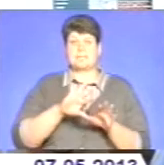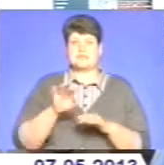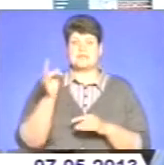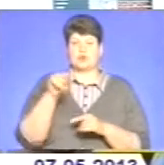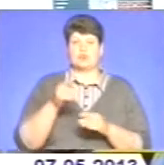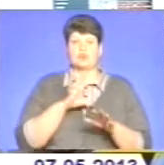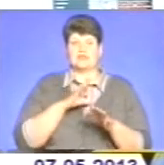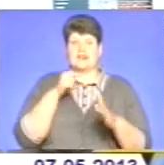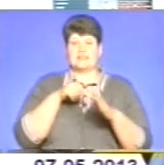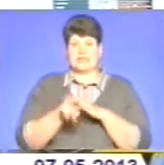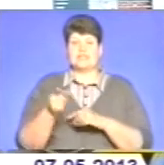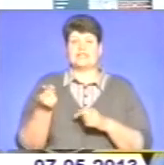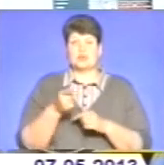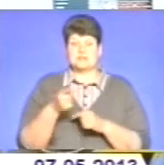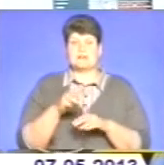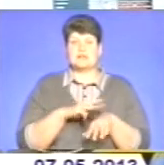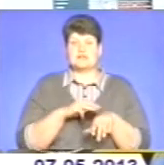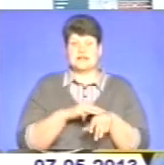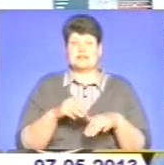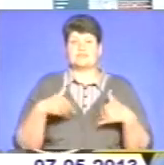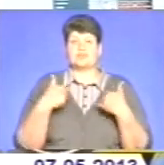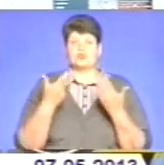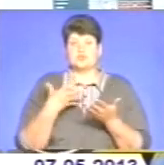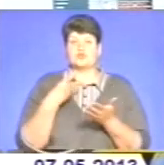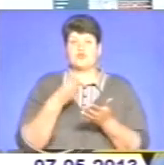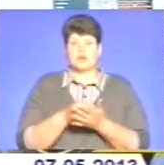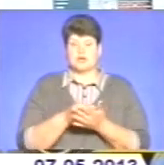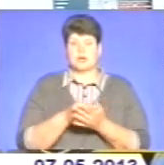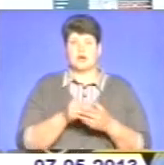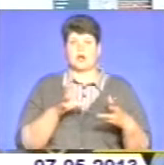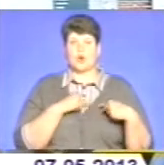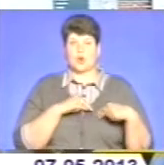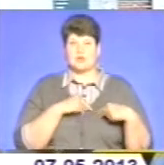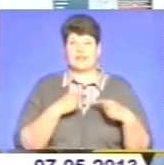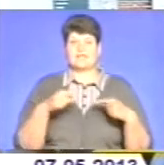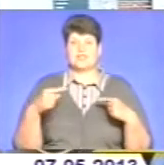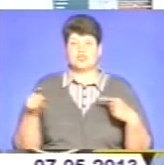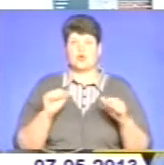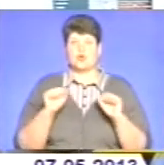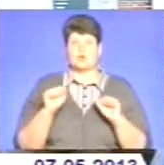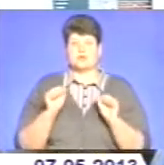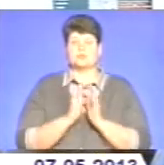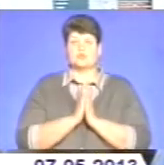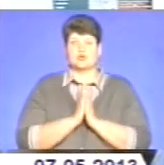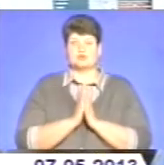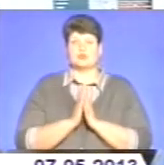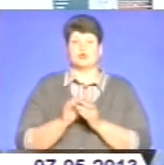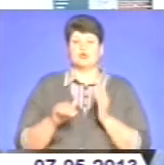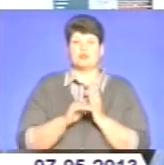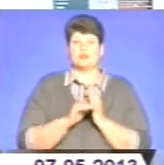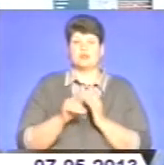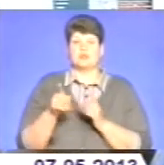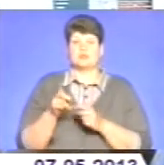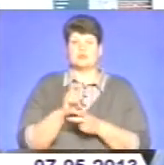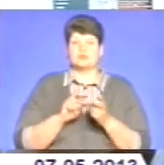втеча, тернопільські міліціонери звернулися до своїх колег в інші управління з просьбою допомогти йому у пошуках злочинця.